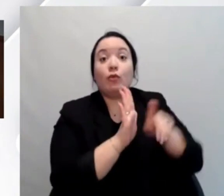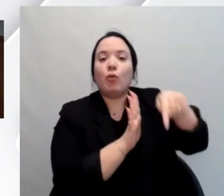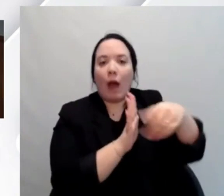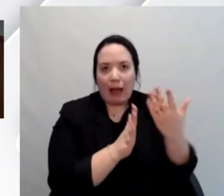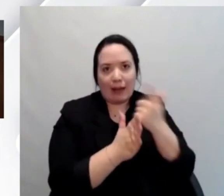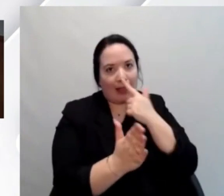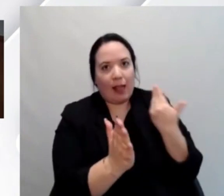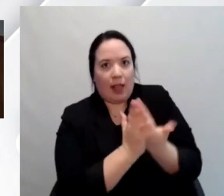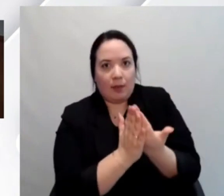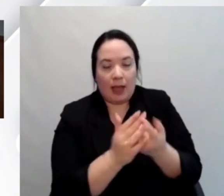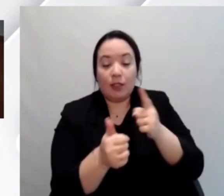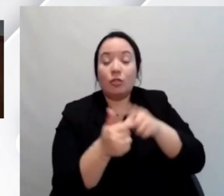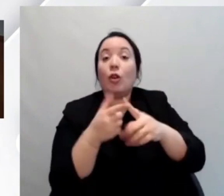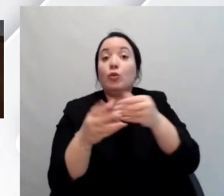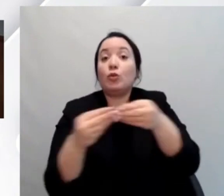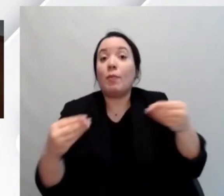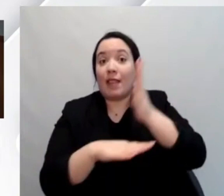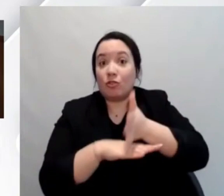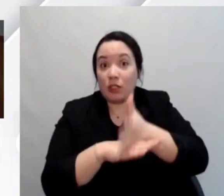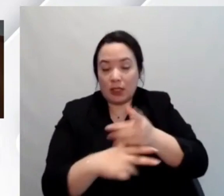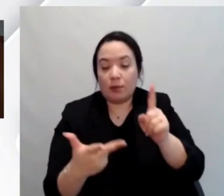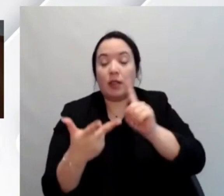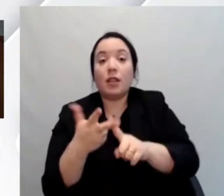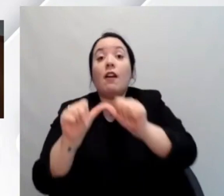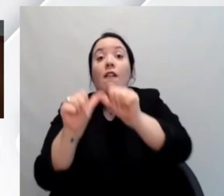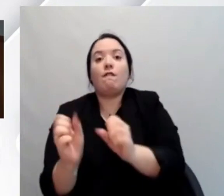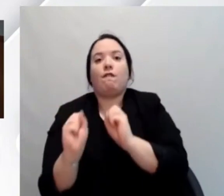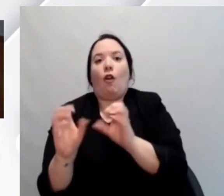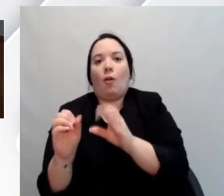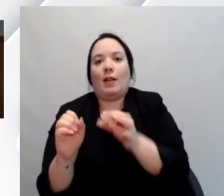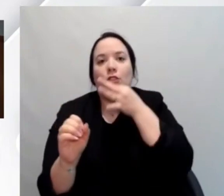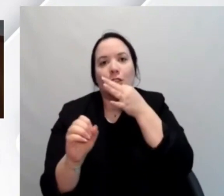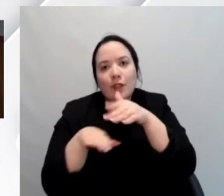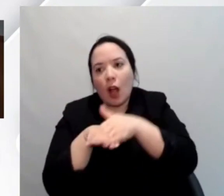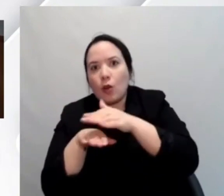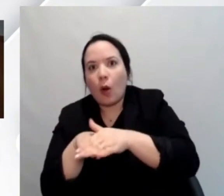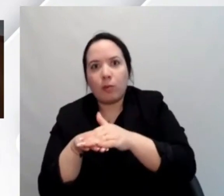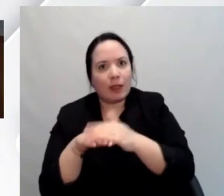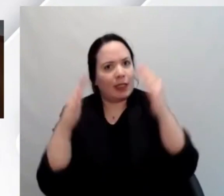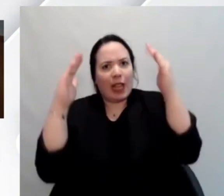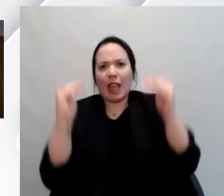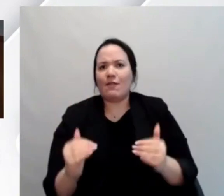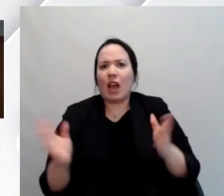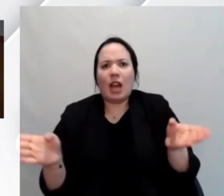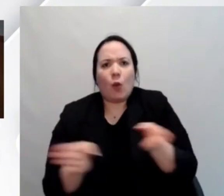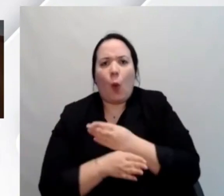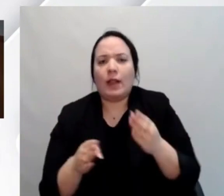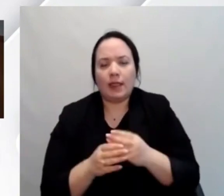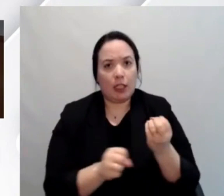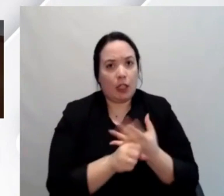contenuti accessibili e formazione, sviluppo delle competenze a tutti i livelli, abbiamo detto, dagli sviluppatori fino ad arrivare